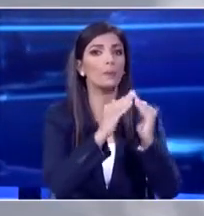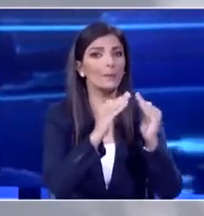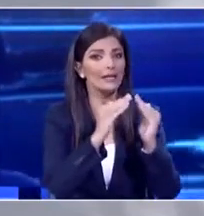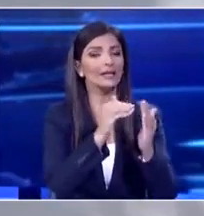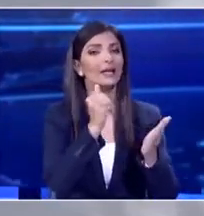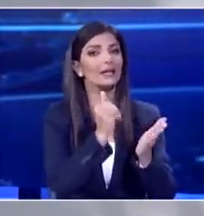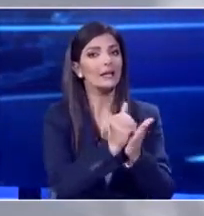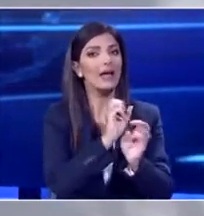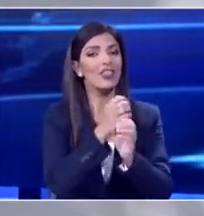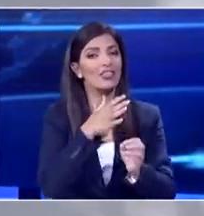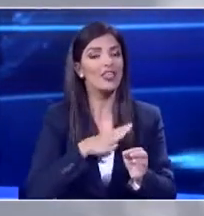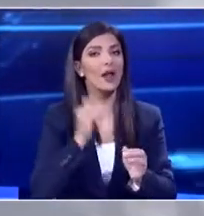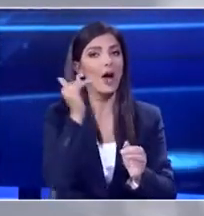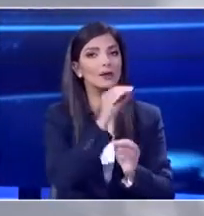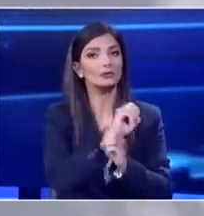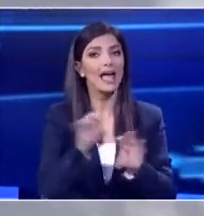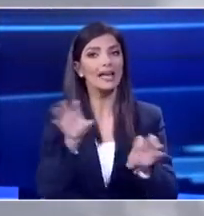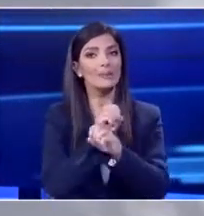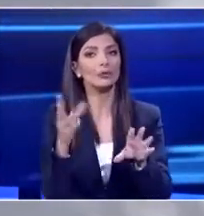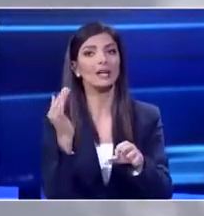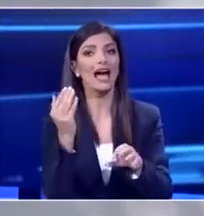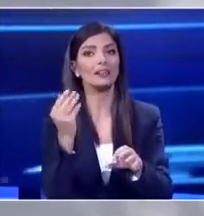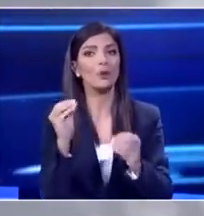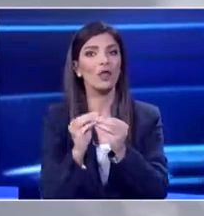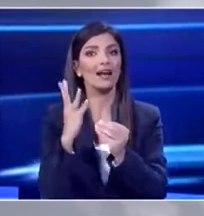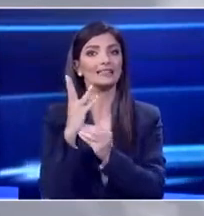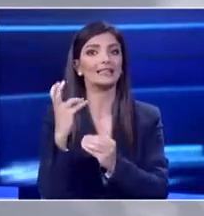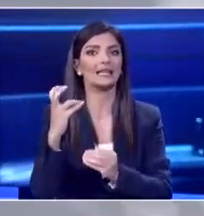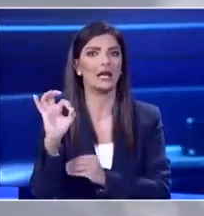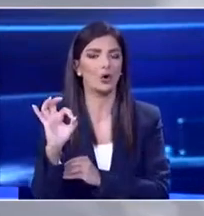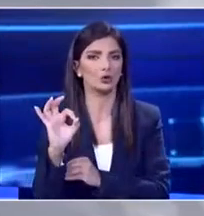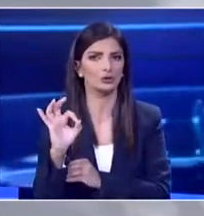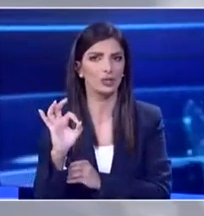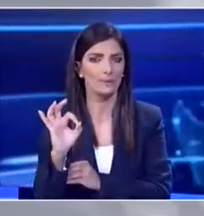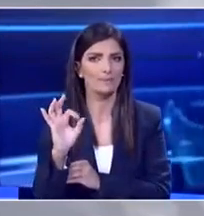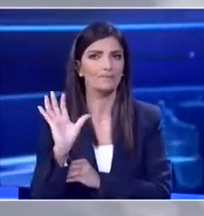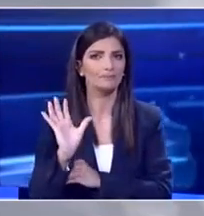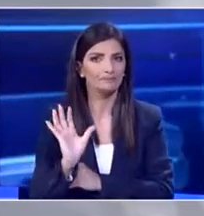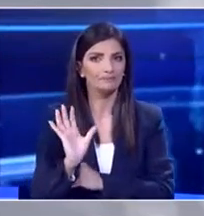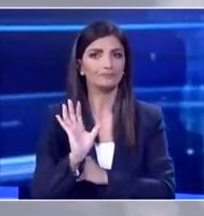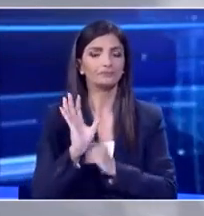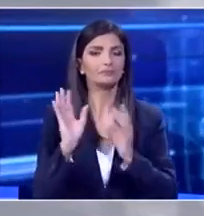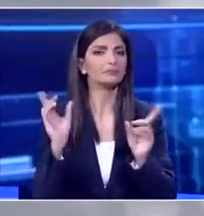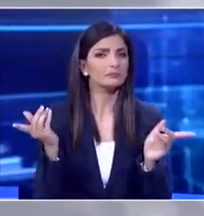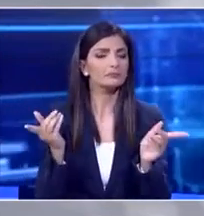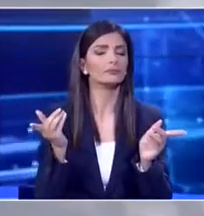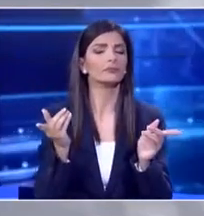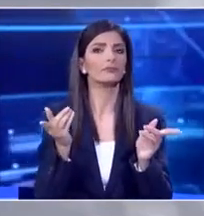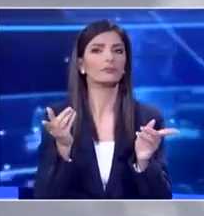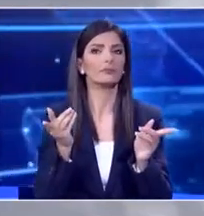για όσους έχουν ταξιδέψει σε τελευταίες 14 μέρες σε χώρες όπου υπάρχει μεγάλος αριθμός από κρούσματα